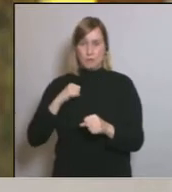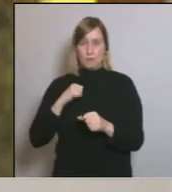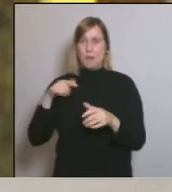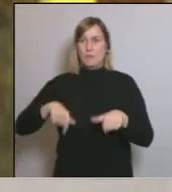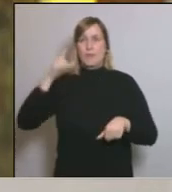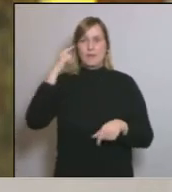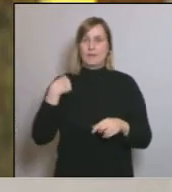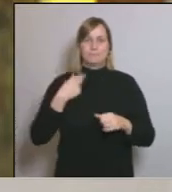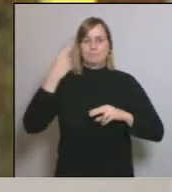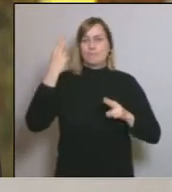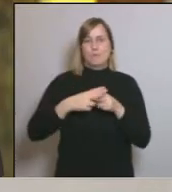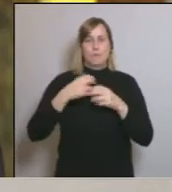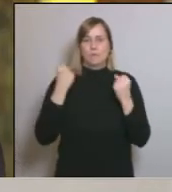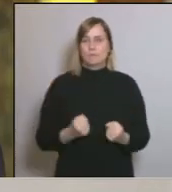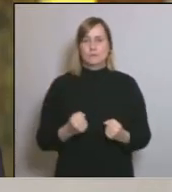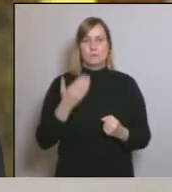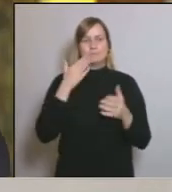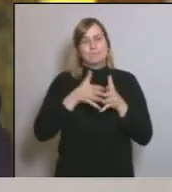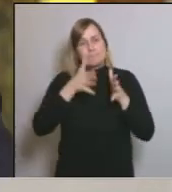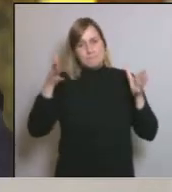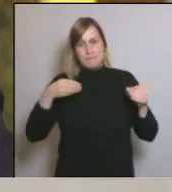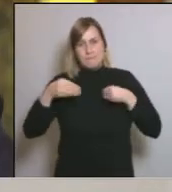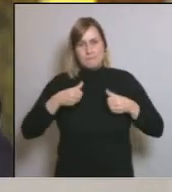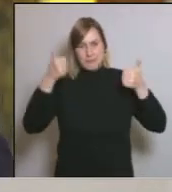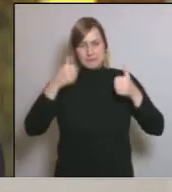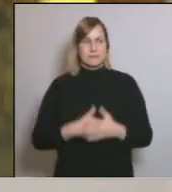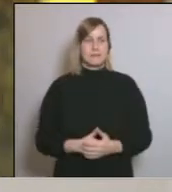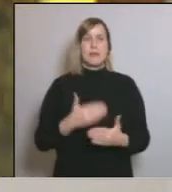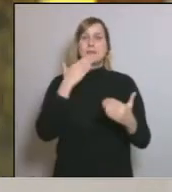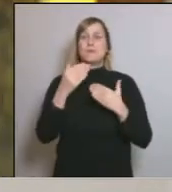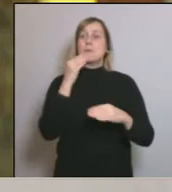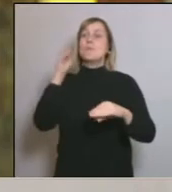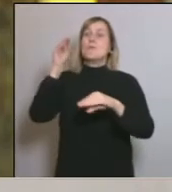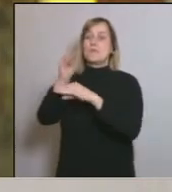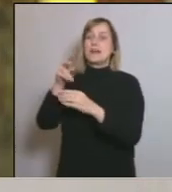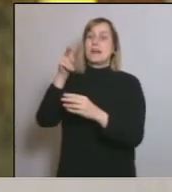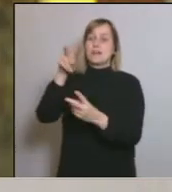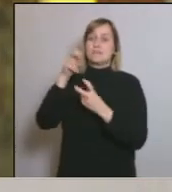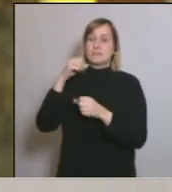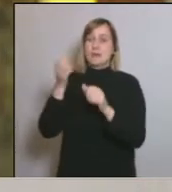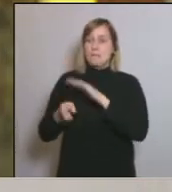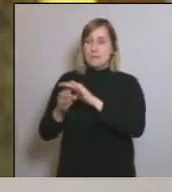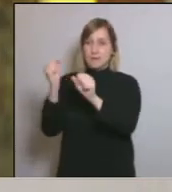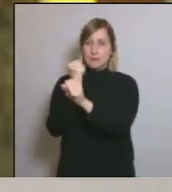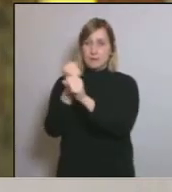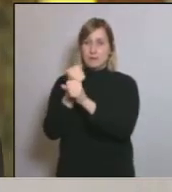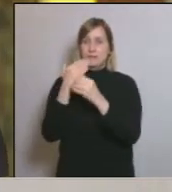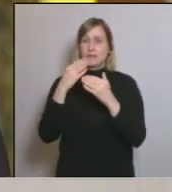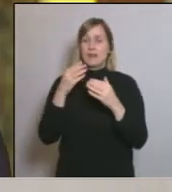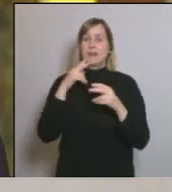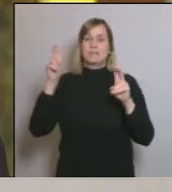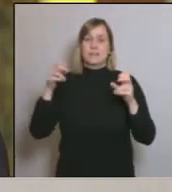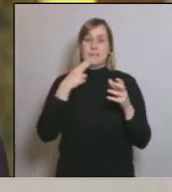massa restrictiu. També demanem bonificar fiscalment el manteniment de l'ocupació a través de l'impost de societats.